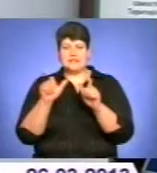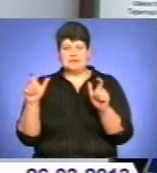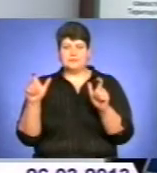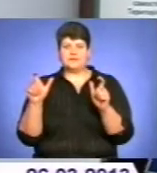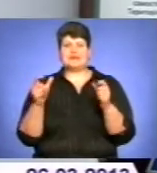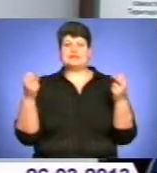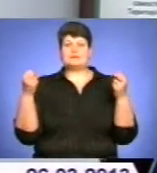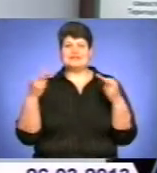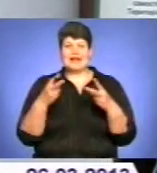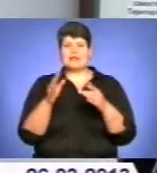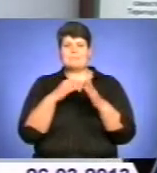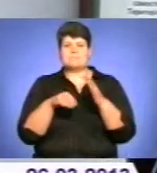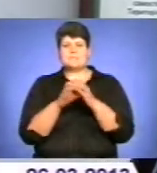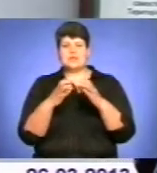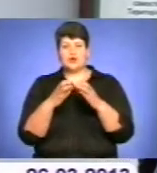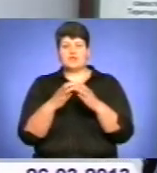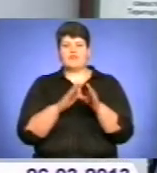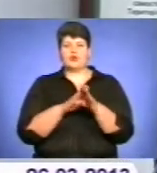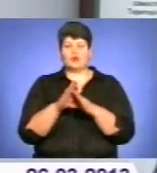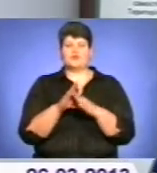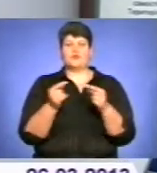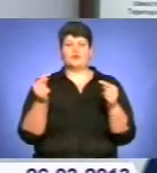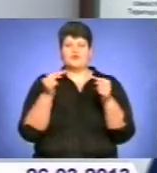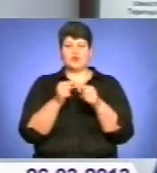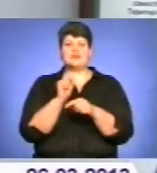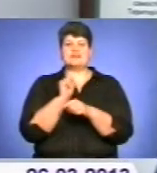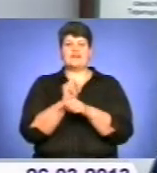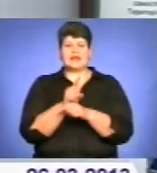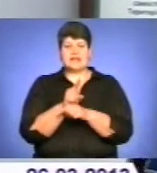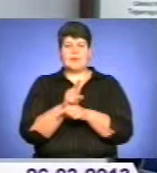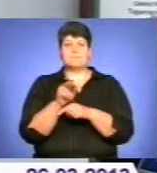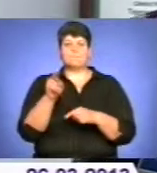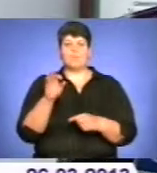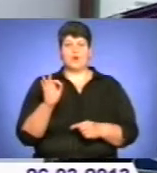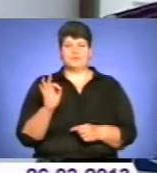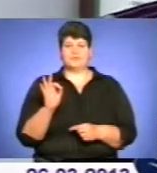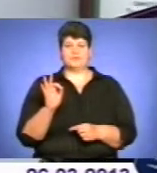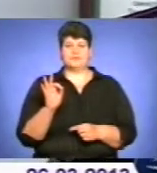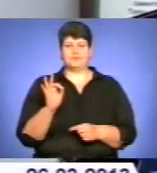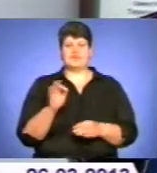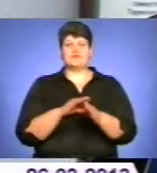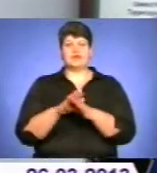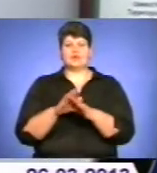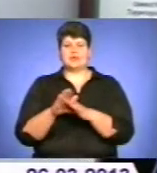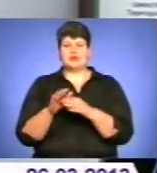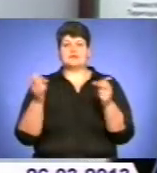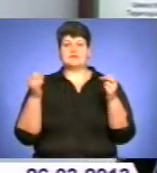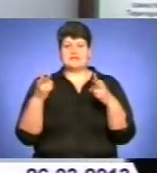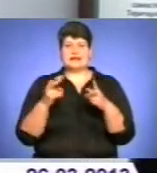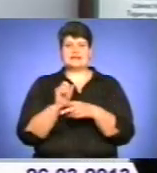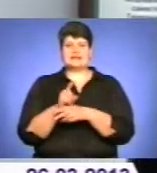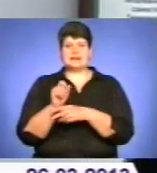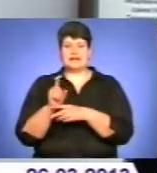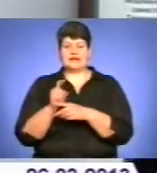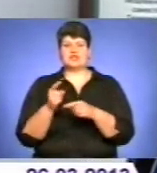Спеціальні підрозділи виконують відповідне завдання по виконанню спеціальних задач. Це